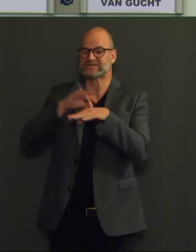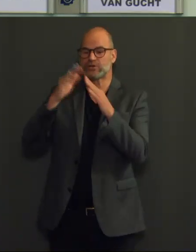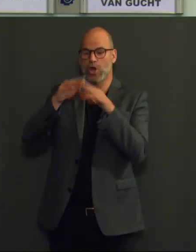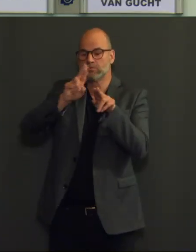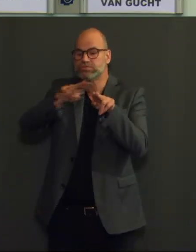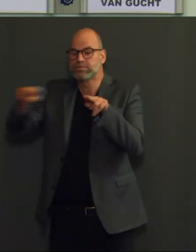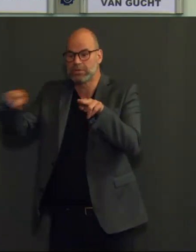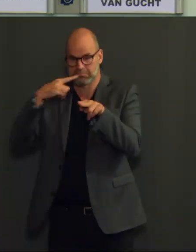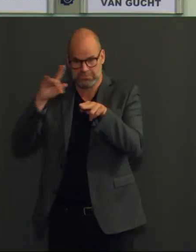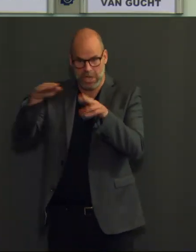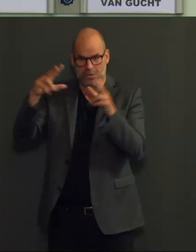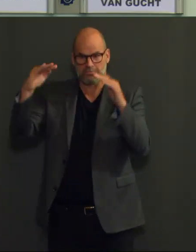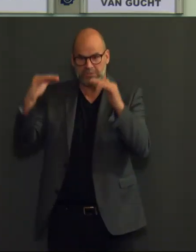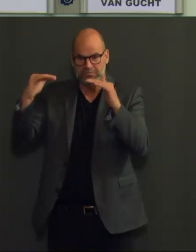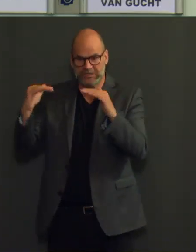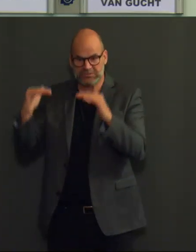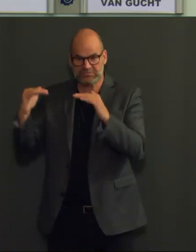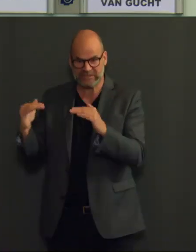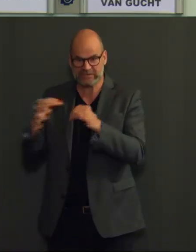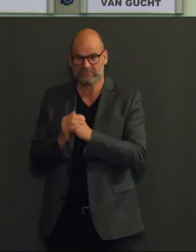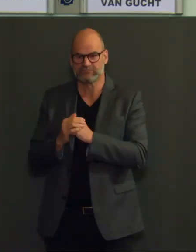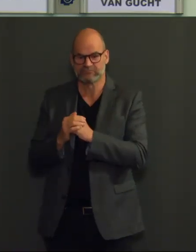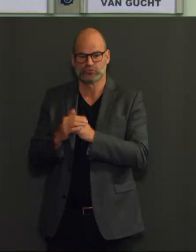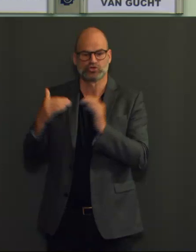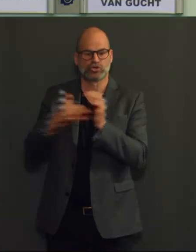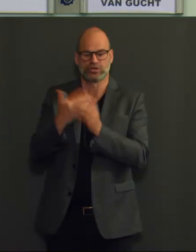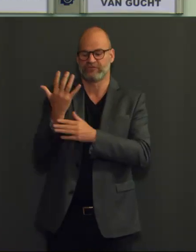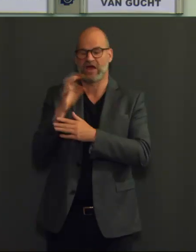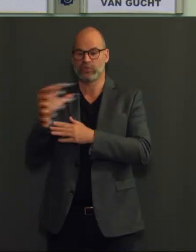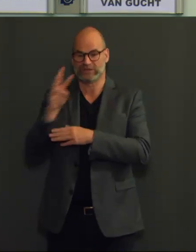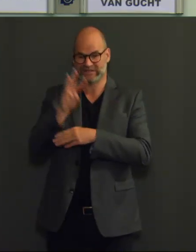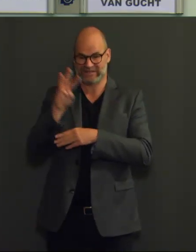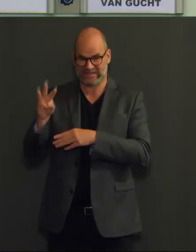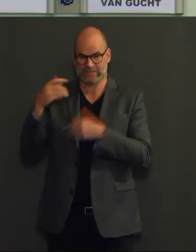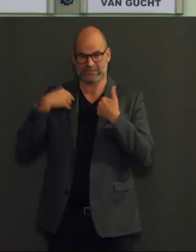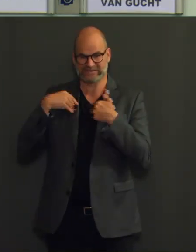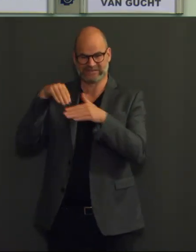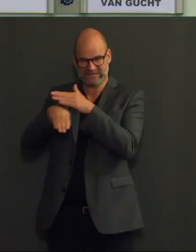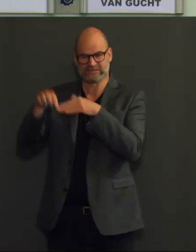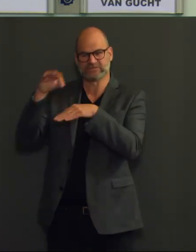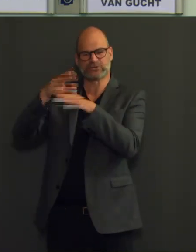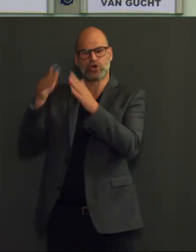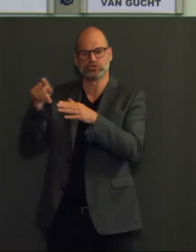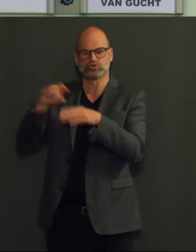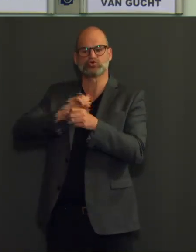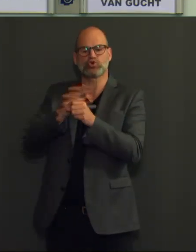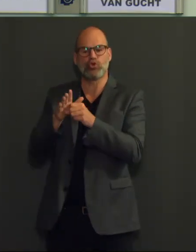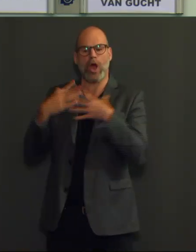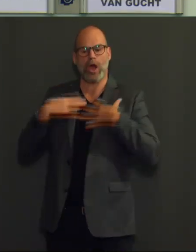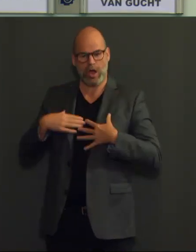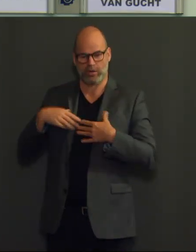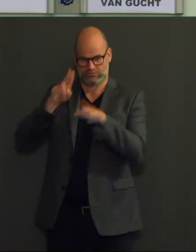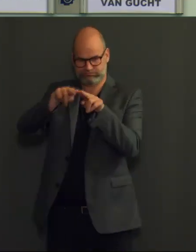Momenteel liggen er 1533 patiënten met COVID in de Belgische ziekenhuizen, waarvan